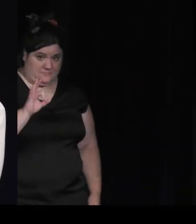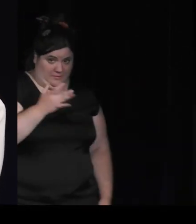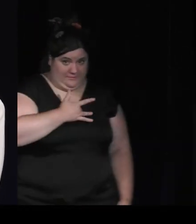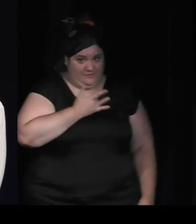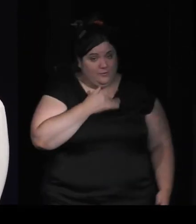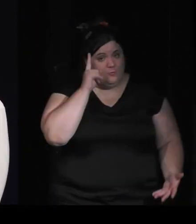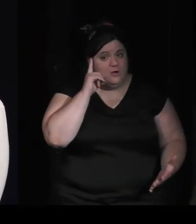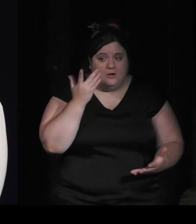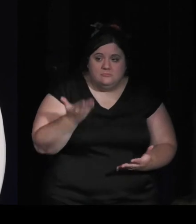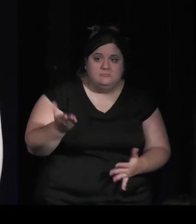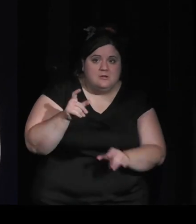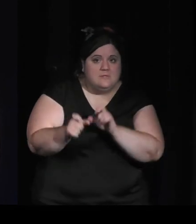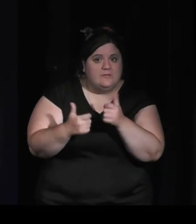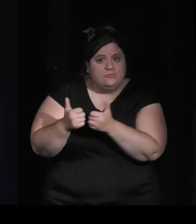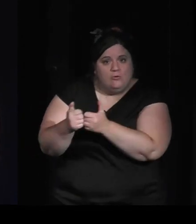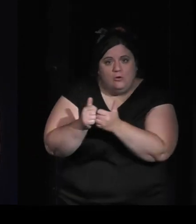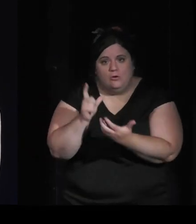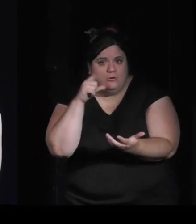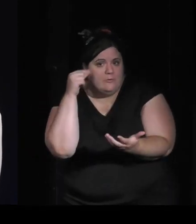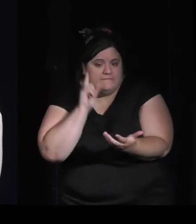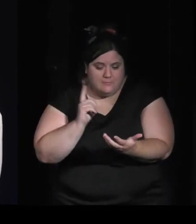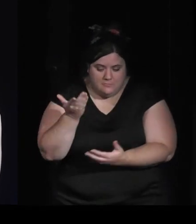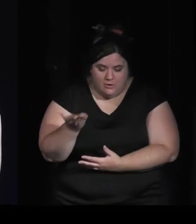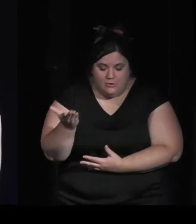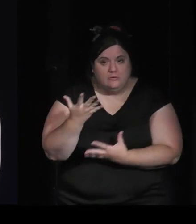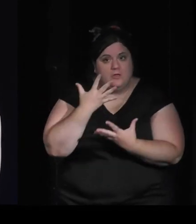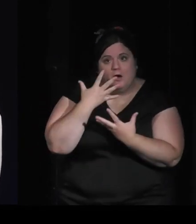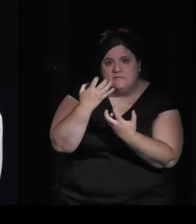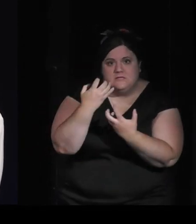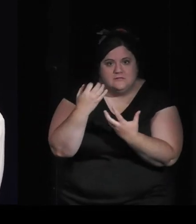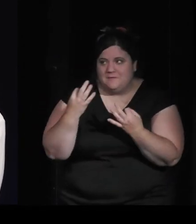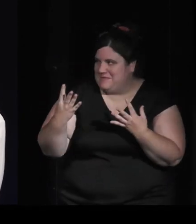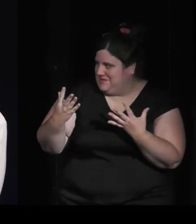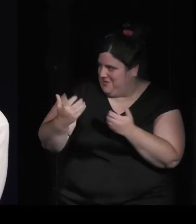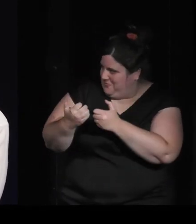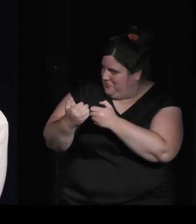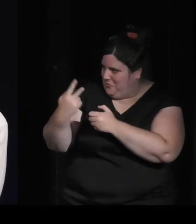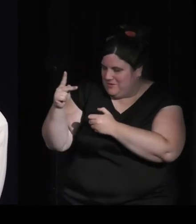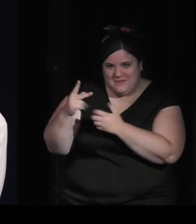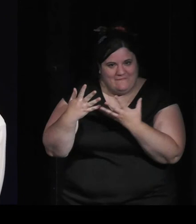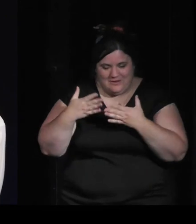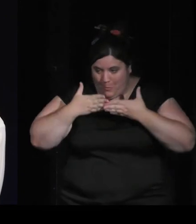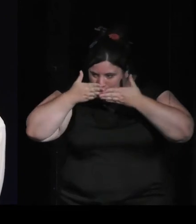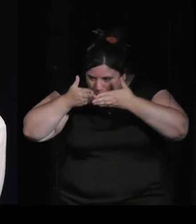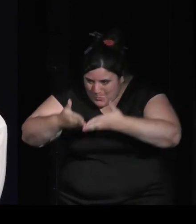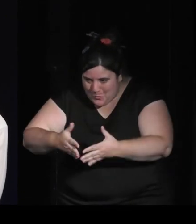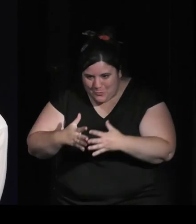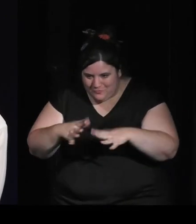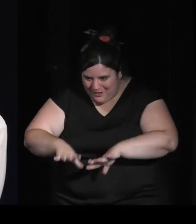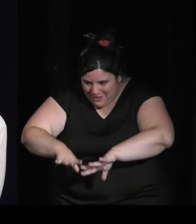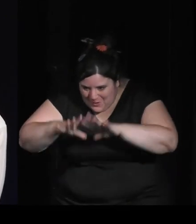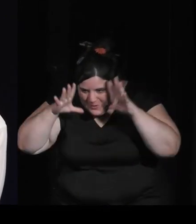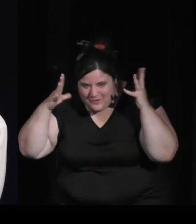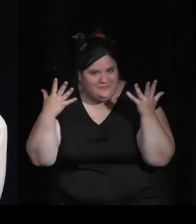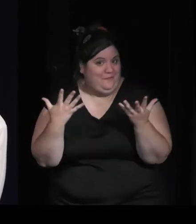'attentes sur une proposition comme Dordogne c'est qu'ils ont envie d'aller en Dordogne dans votre jeu avec votre représentation de